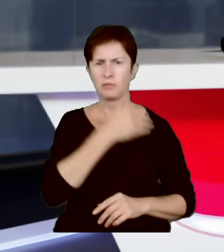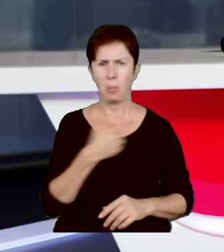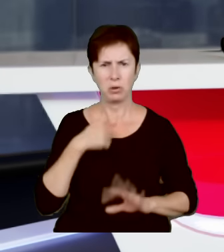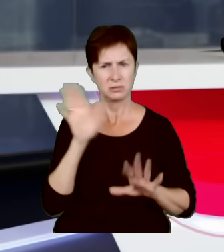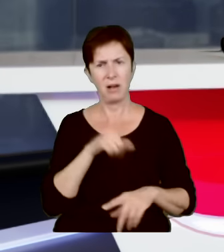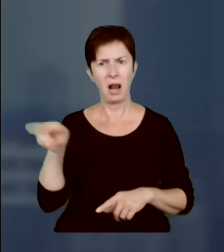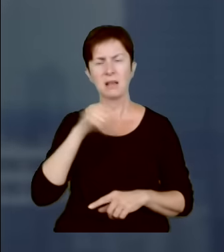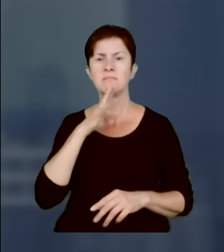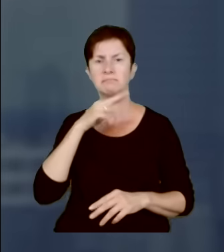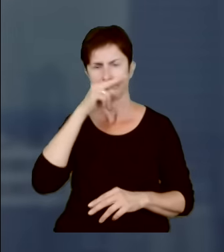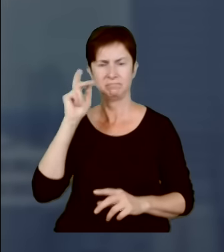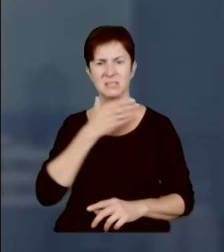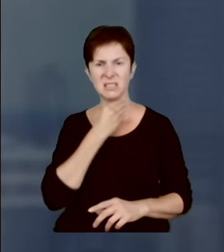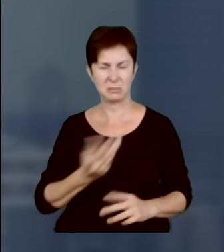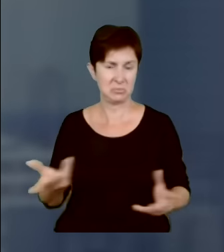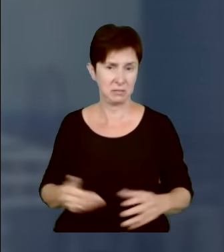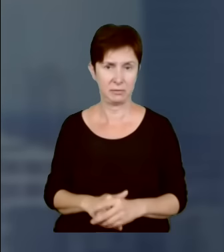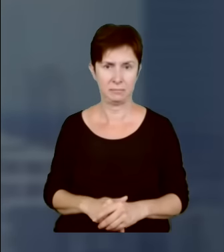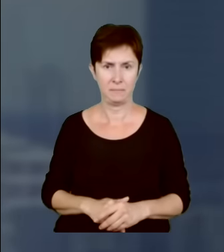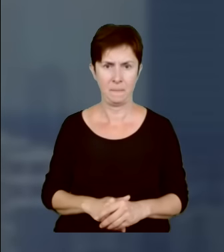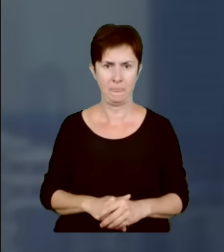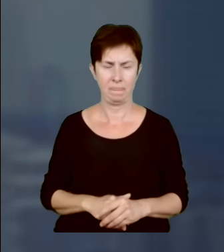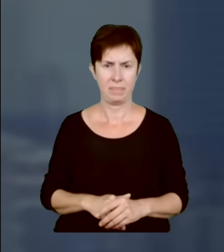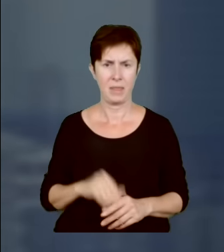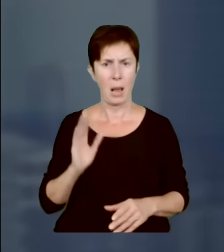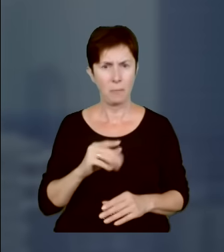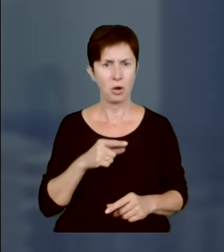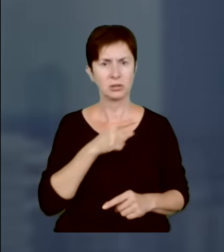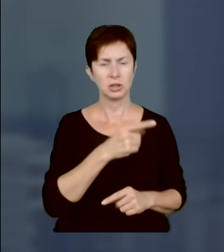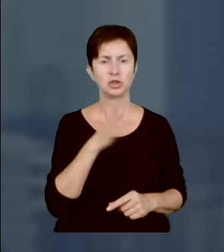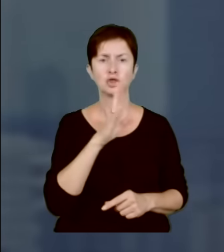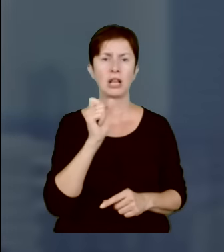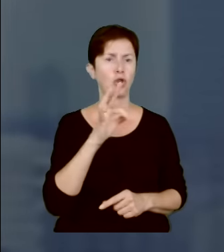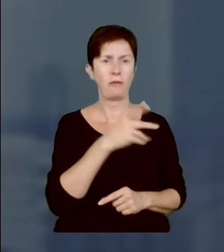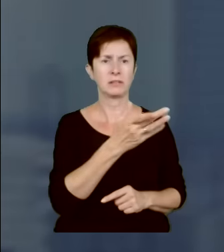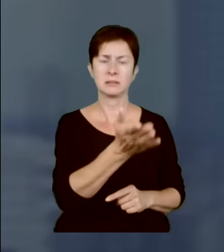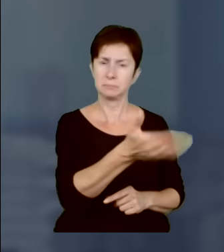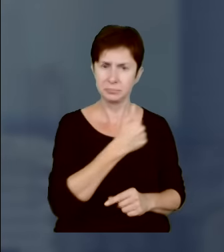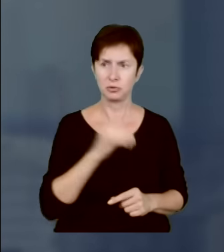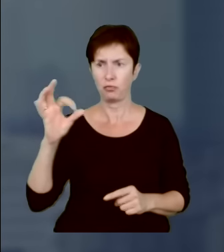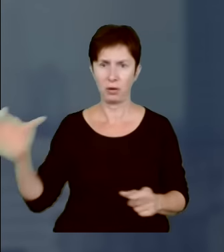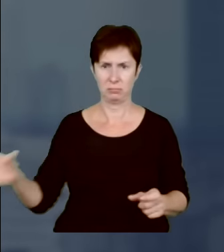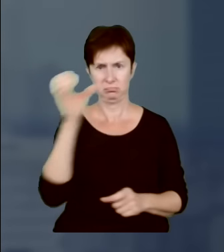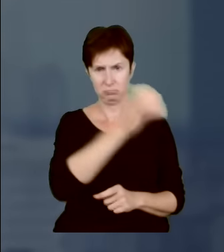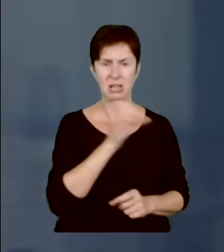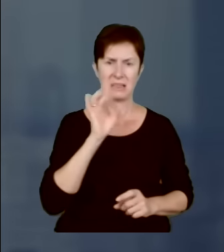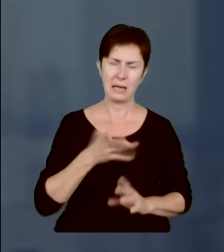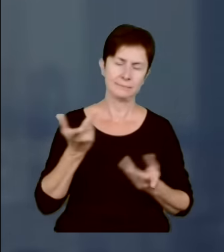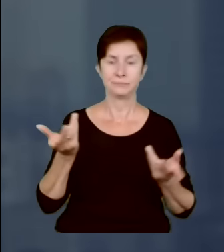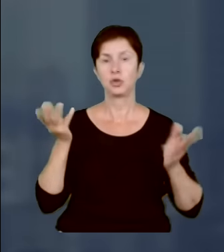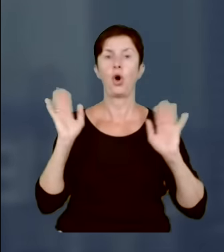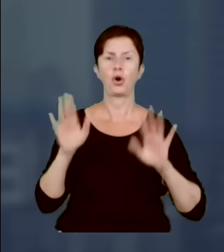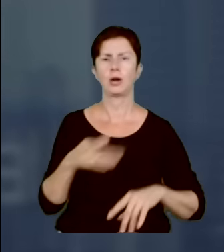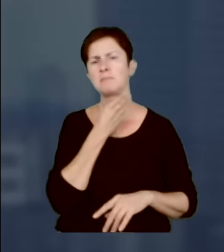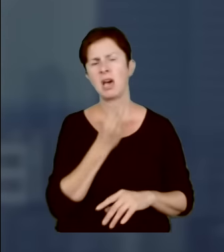gdyby była taka możliwość, że oni wymieniają na jakiegoś swojego kandydata i to stanowisko nie przepada, no to mogłabym powiedzieć, dobrze, no szczą